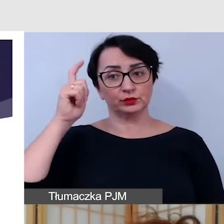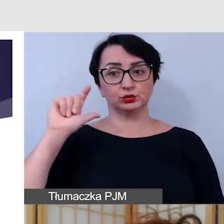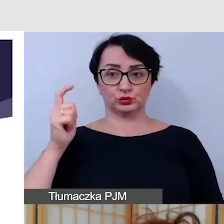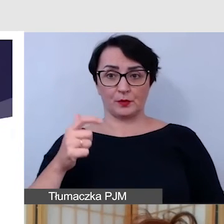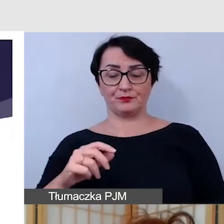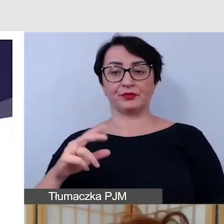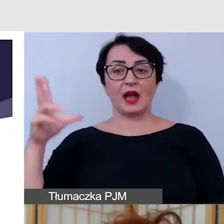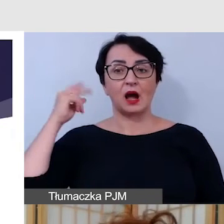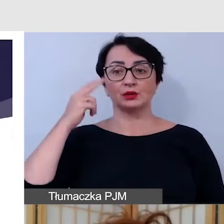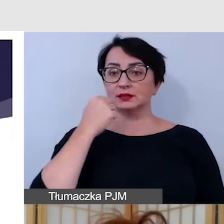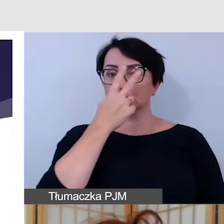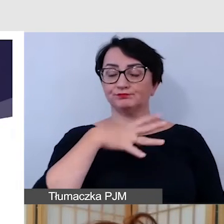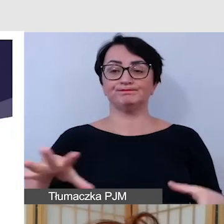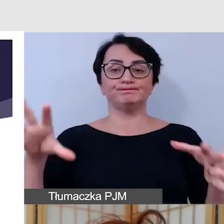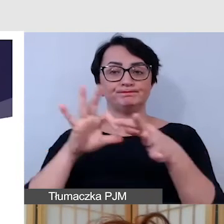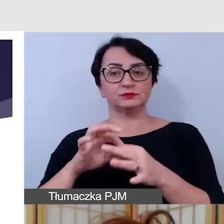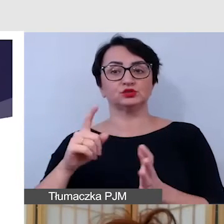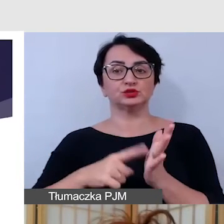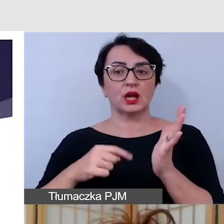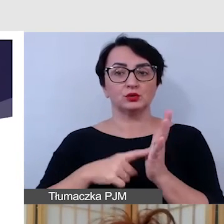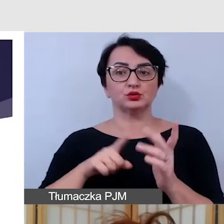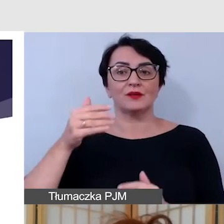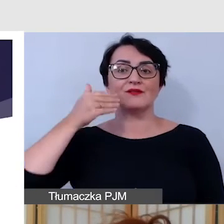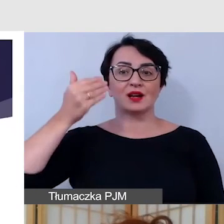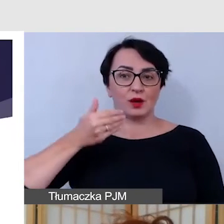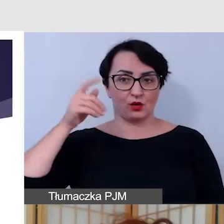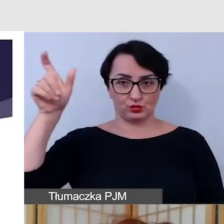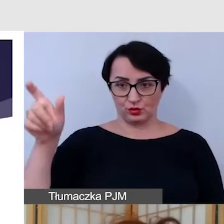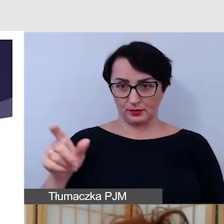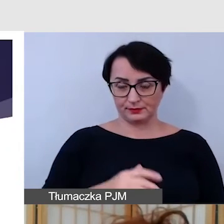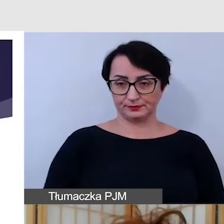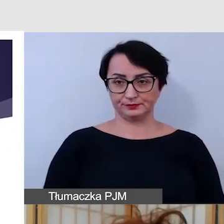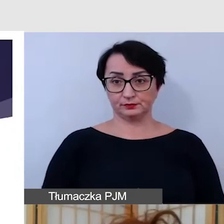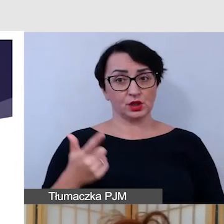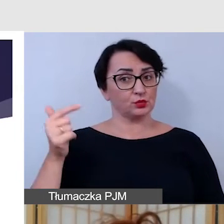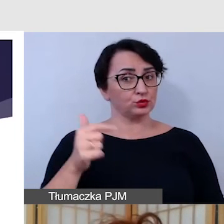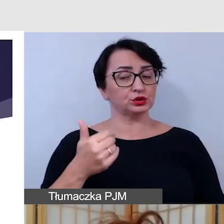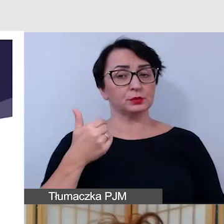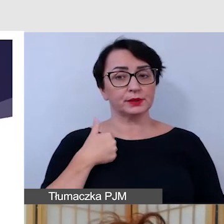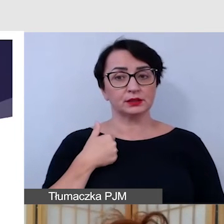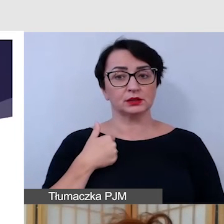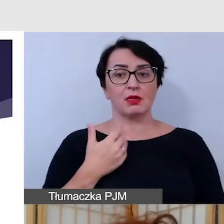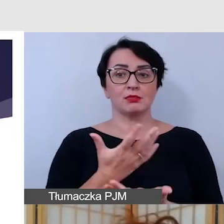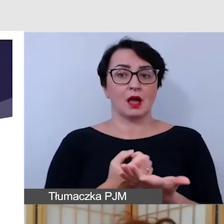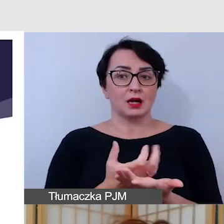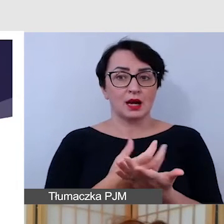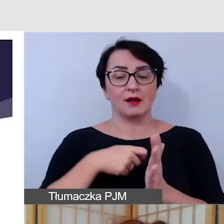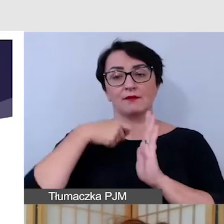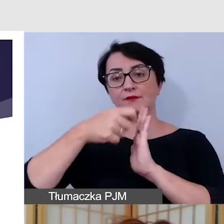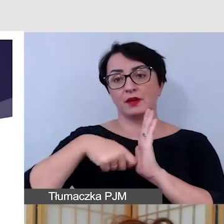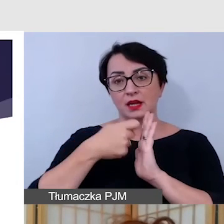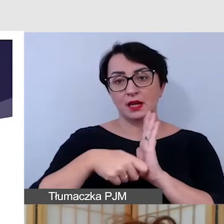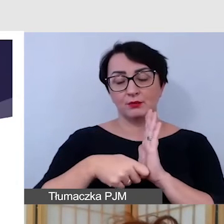jest również związana niejednokrotnie z samym wykładowcą i nie musi być to, proszę Państwa, nagranie, film,